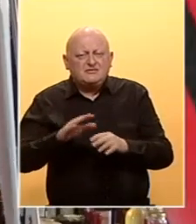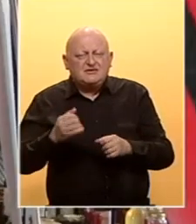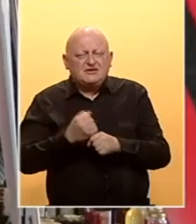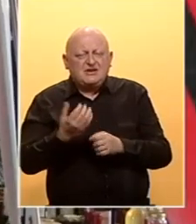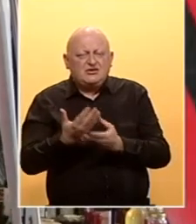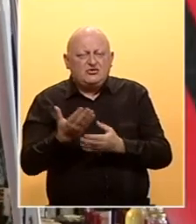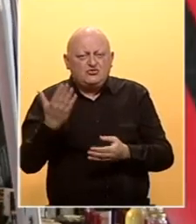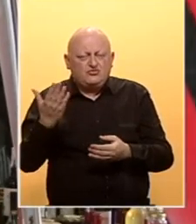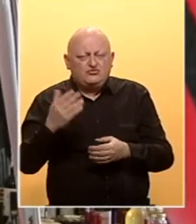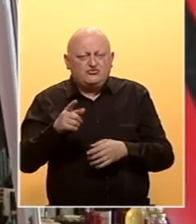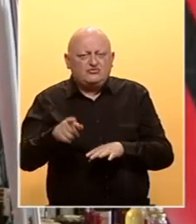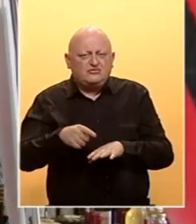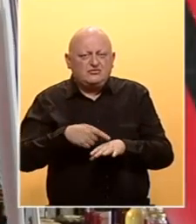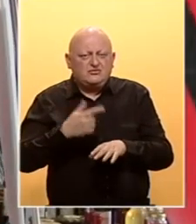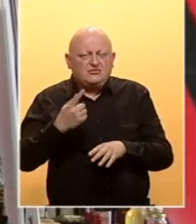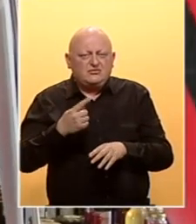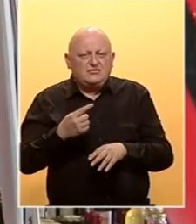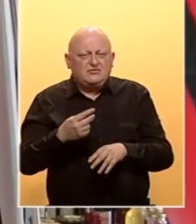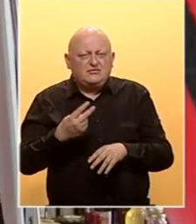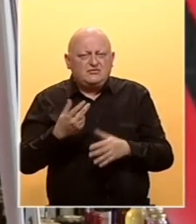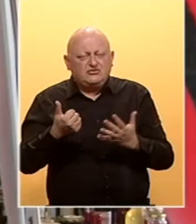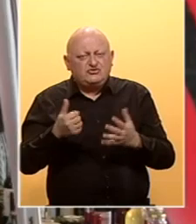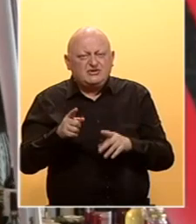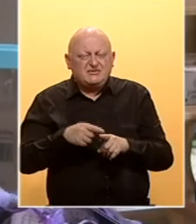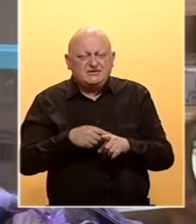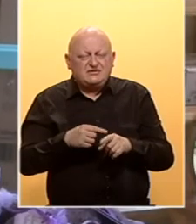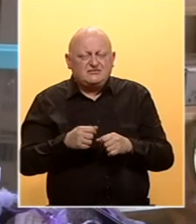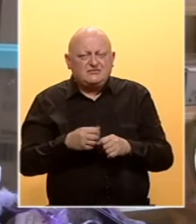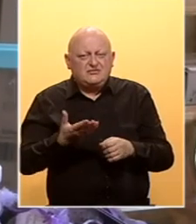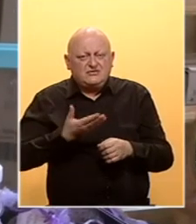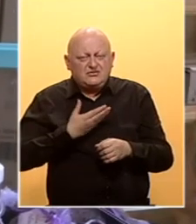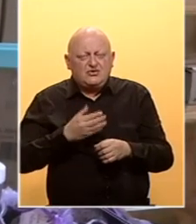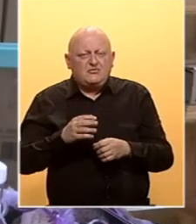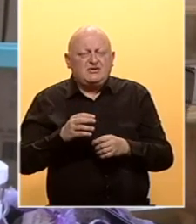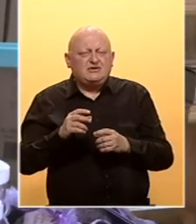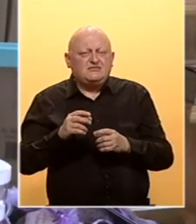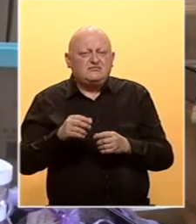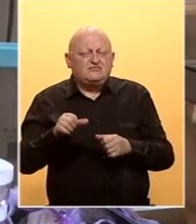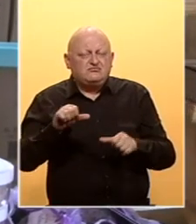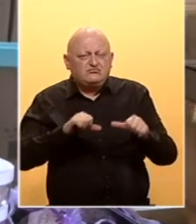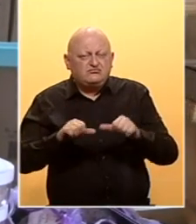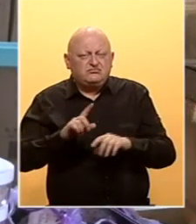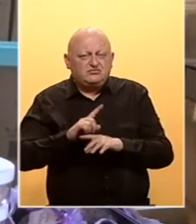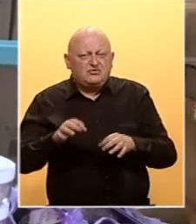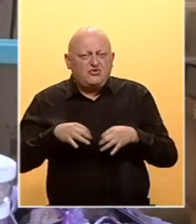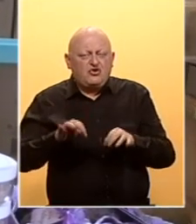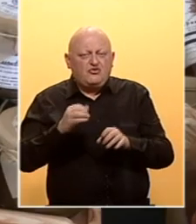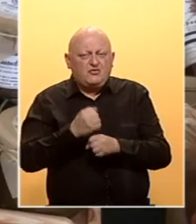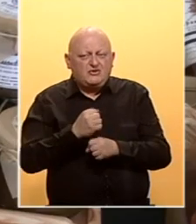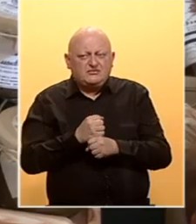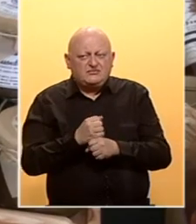ručno. Tako da to traje i za jedan proizvod bar šest mjeseci. Da se dobije sirovina, da dođete do gotovog proizvoda.